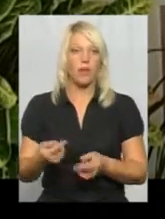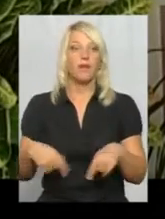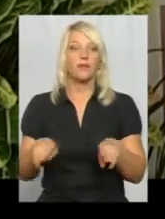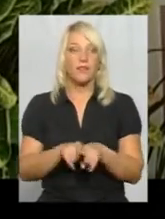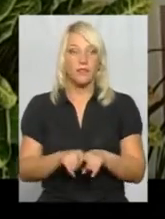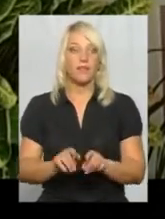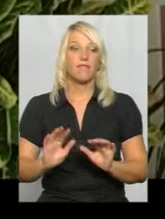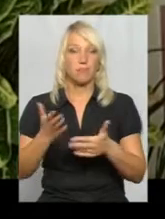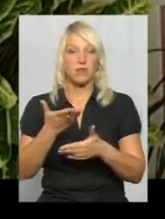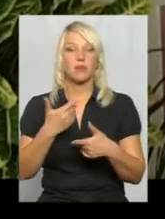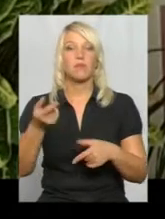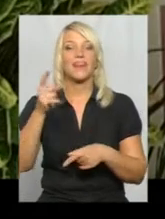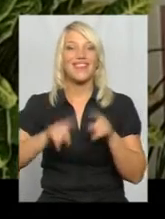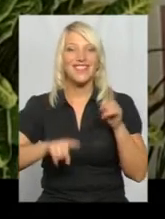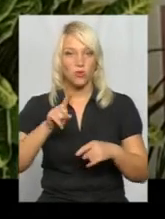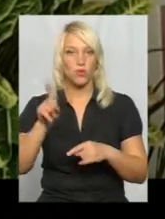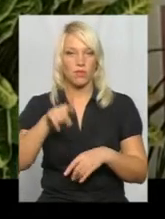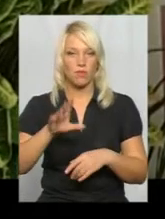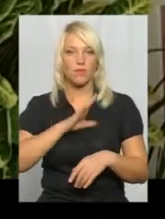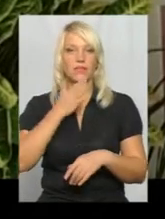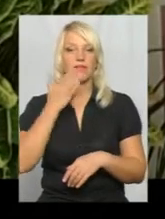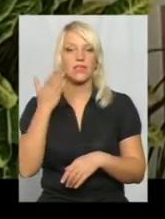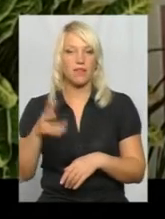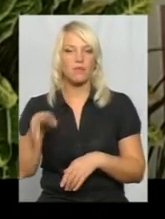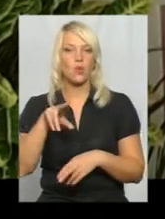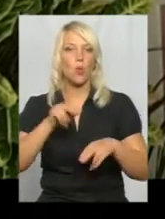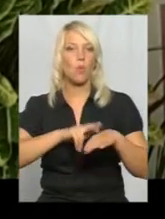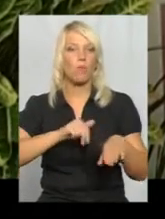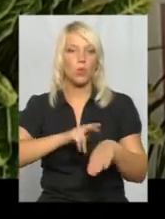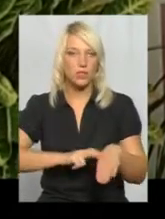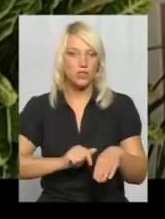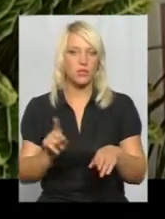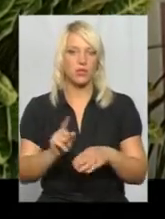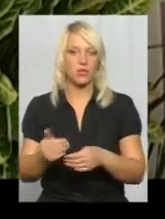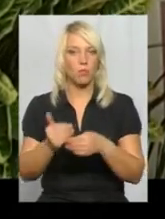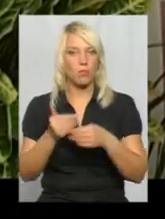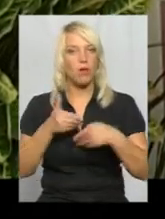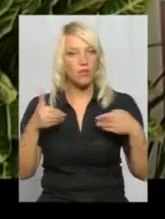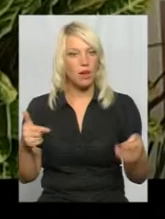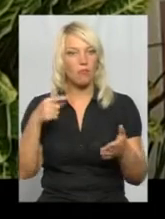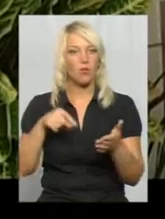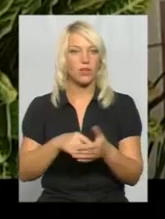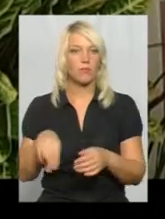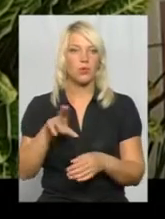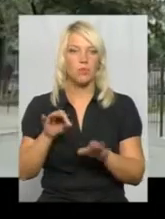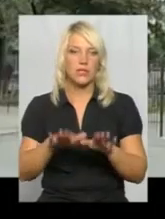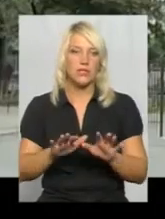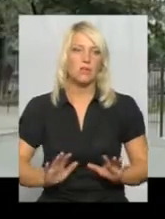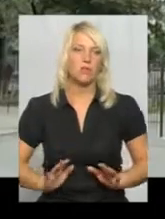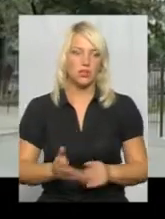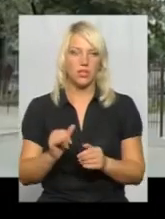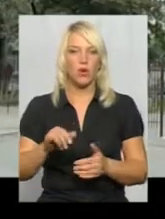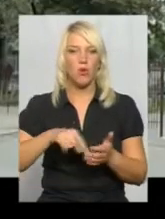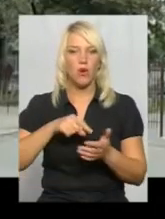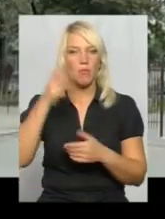випадках ми інколи навіть звертаємося до працівників поліції, які допомагають нам потрапити до місця події. У